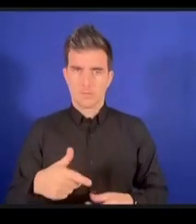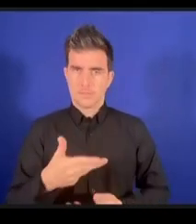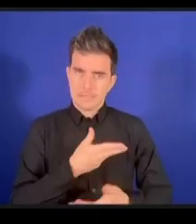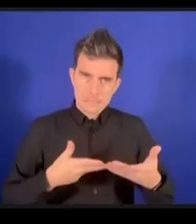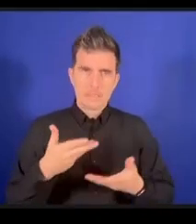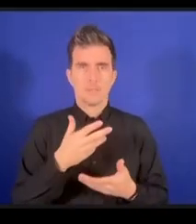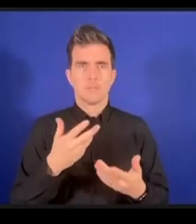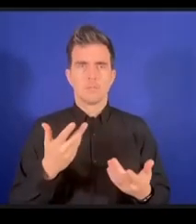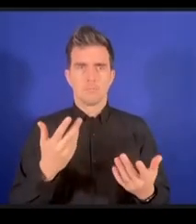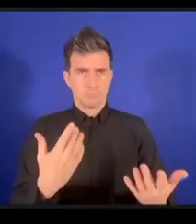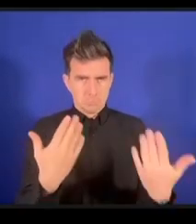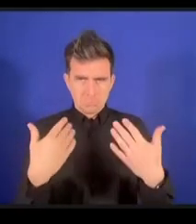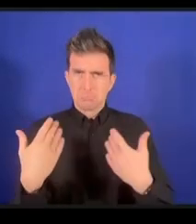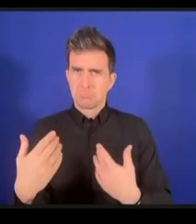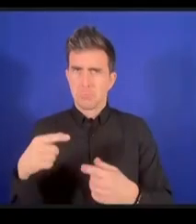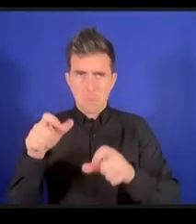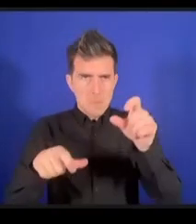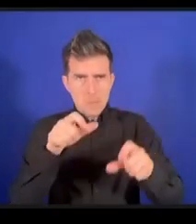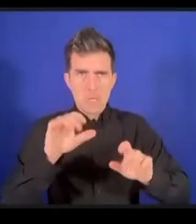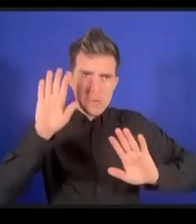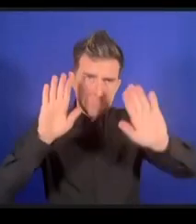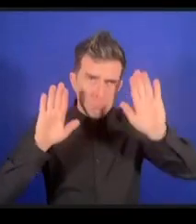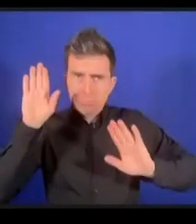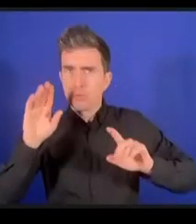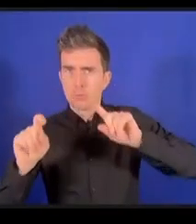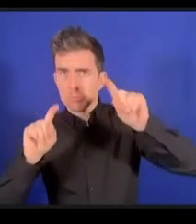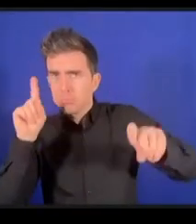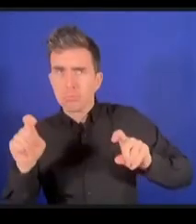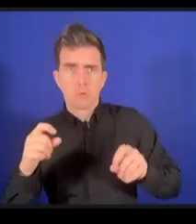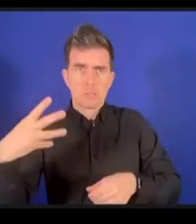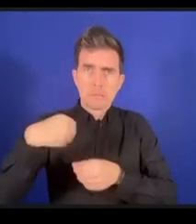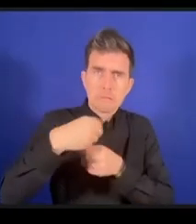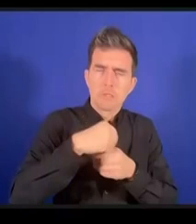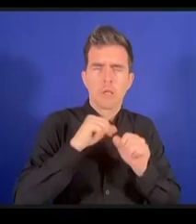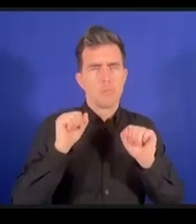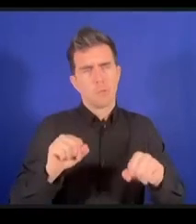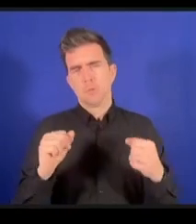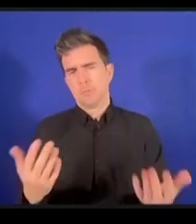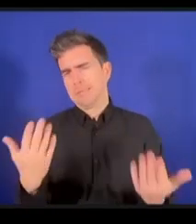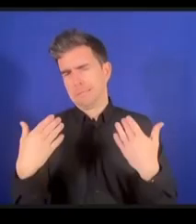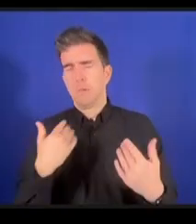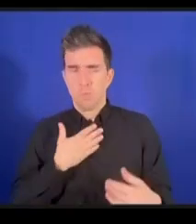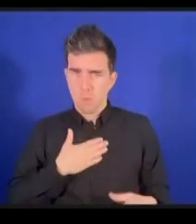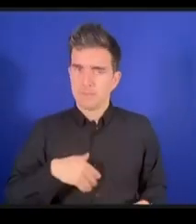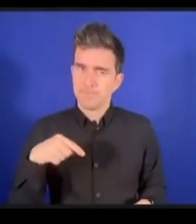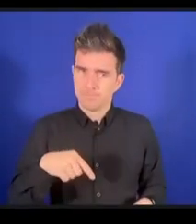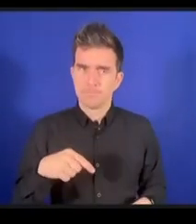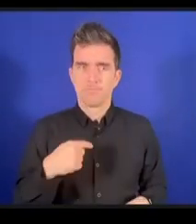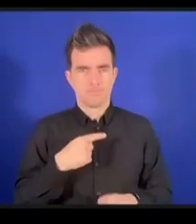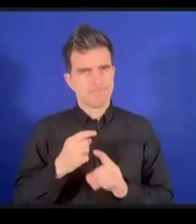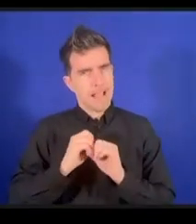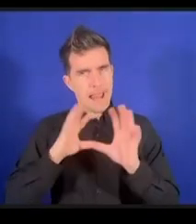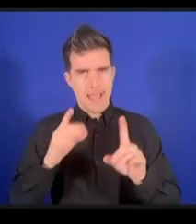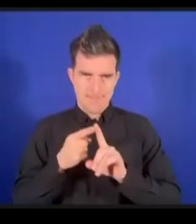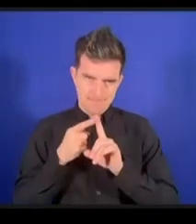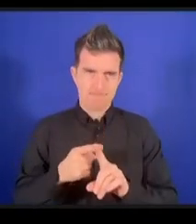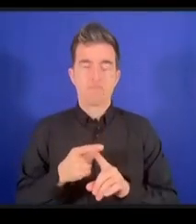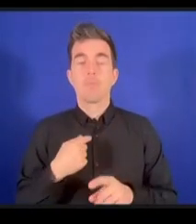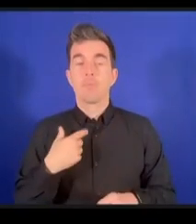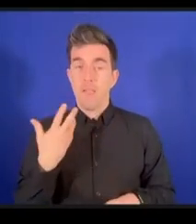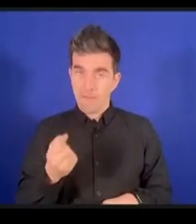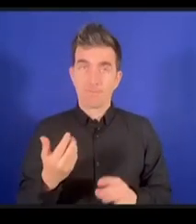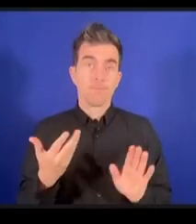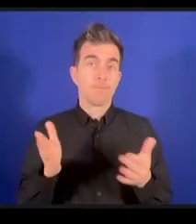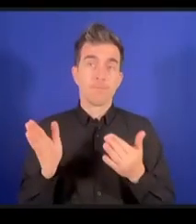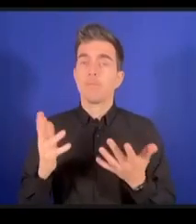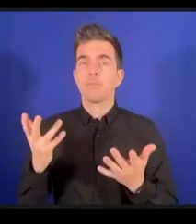pour entendre pouvoir rebondir sur vos questions sur vos observations y a-t-il des observations